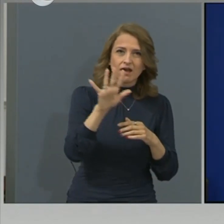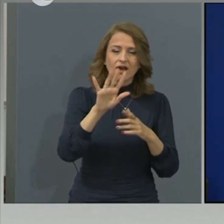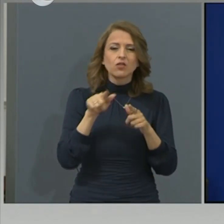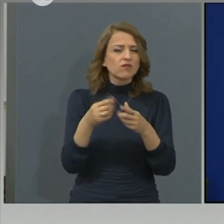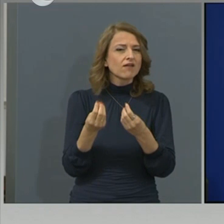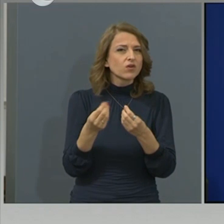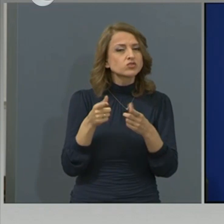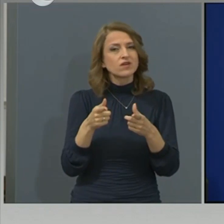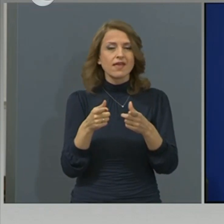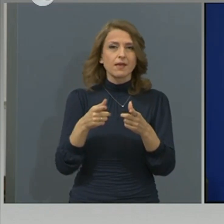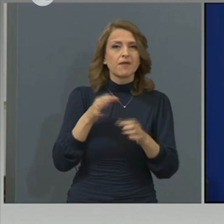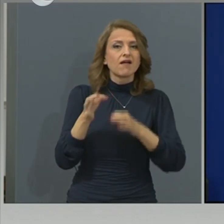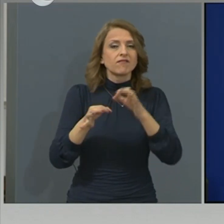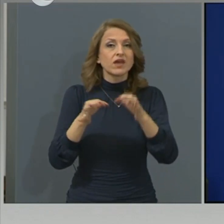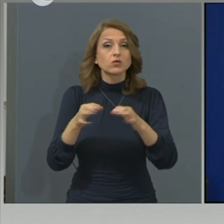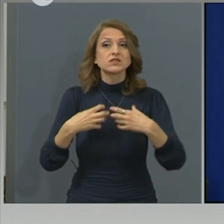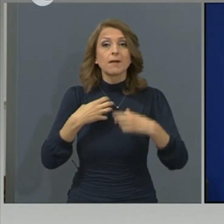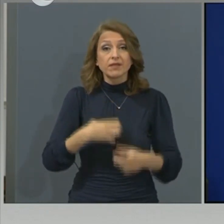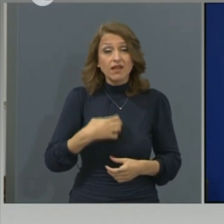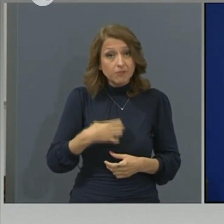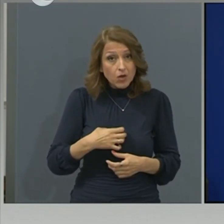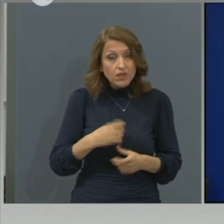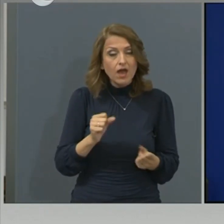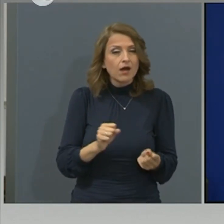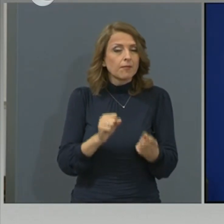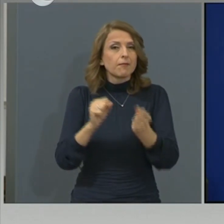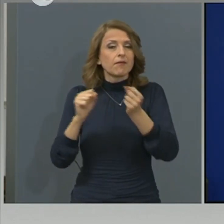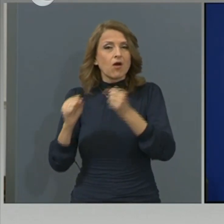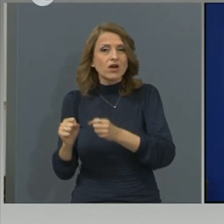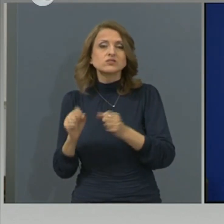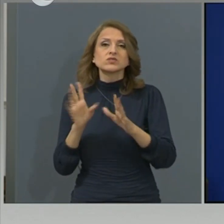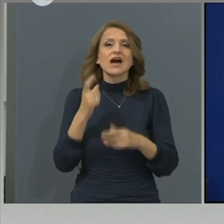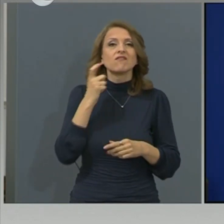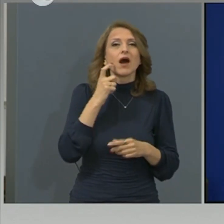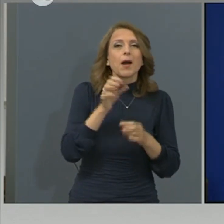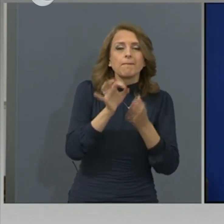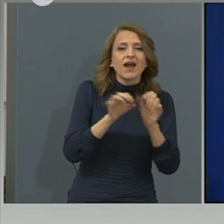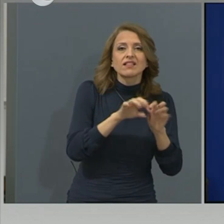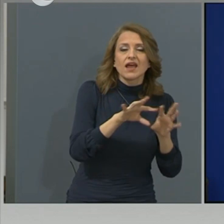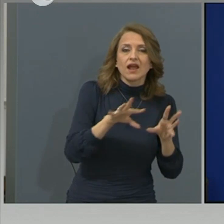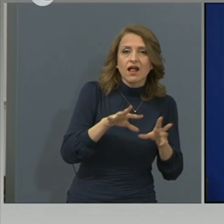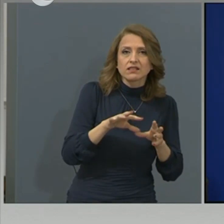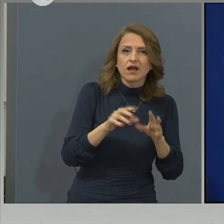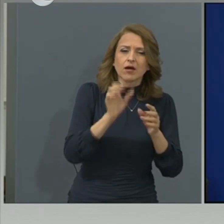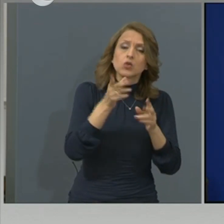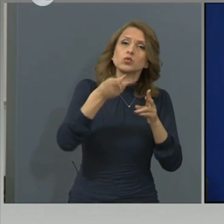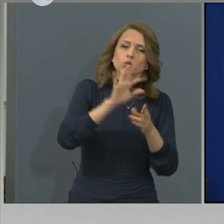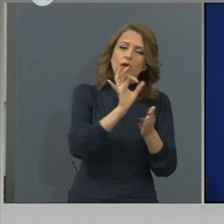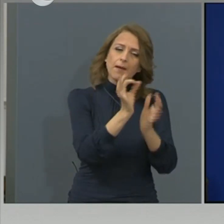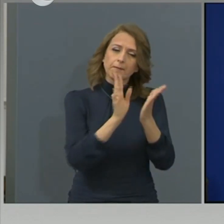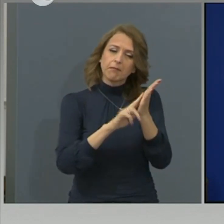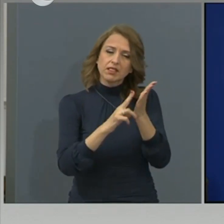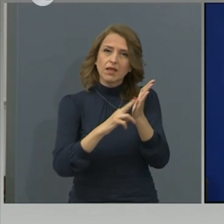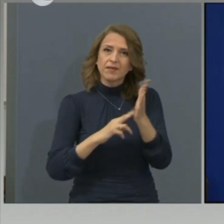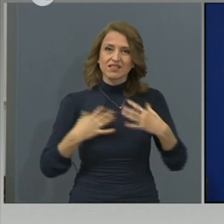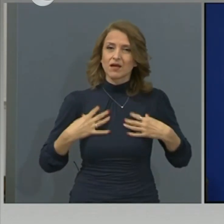които ни говорят за вирусна пневмония, а по-късно, евентуално с осложнение към бактериална такава, се наблюдават конфлуиращи петнисти сенки или